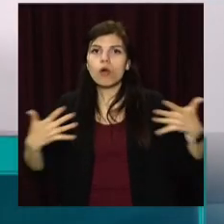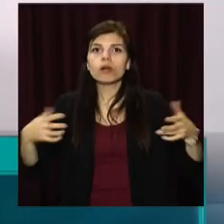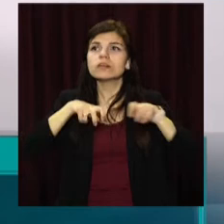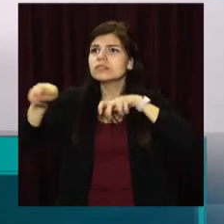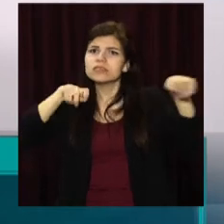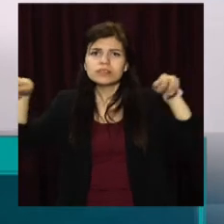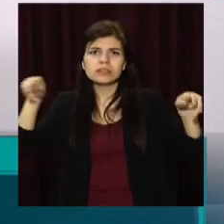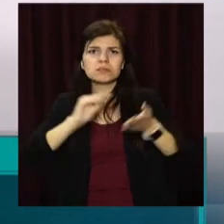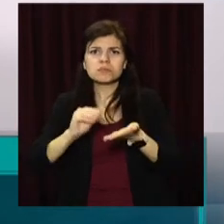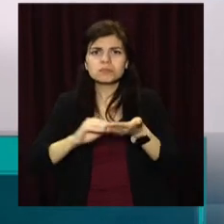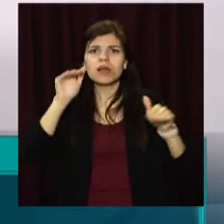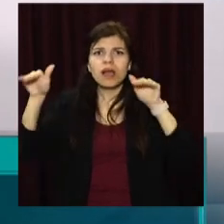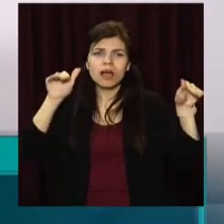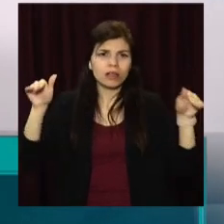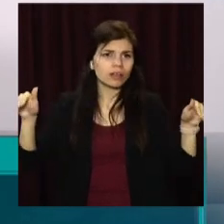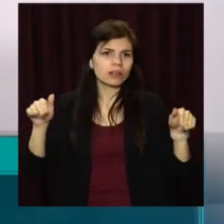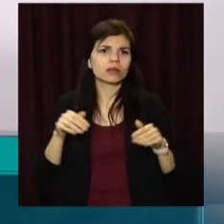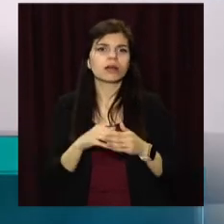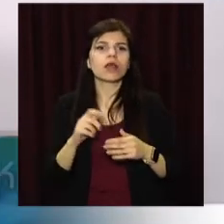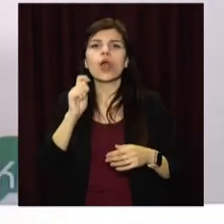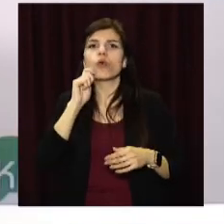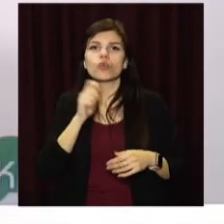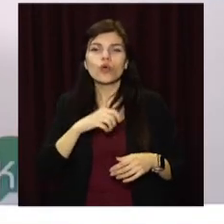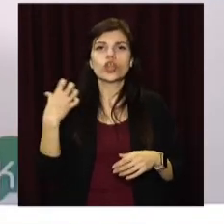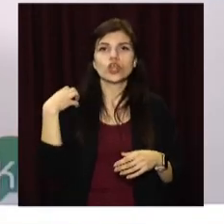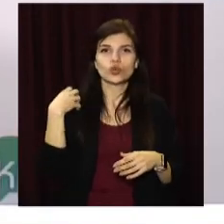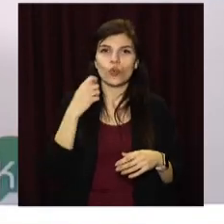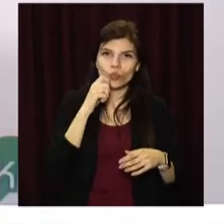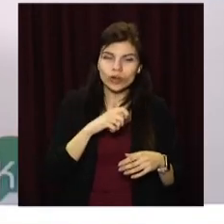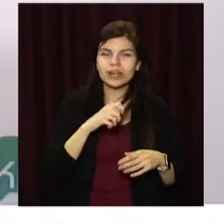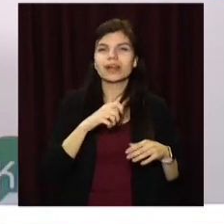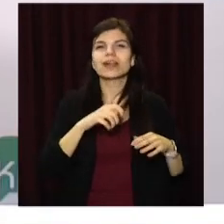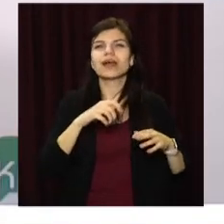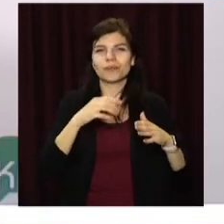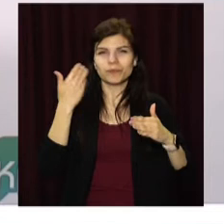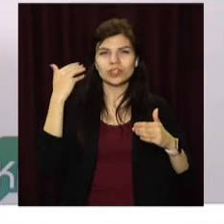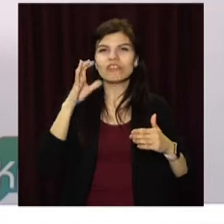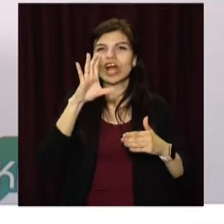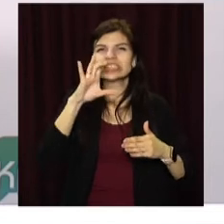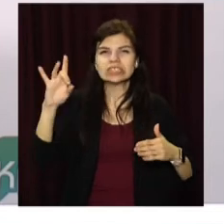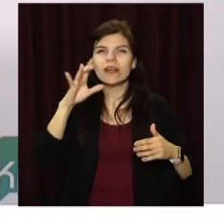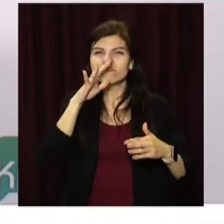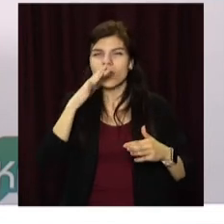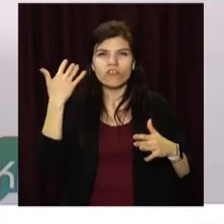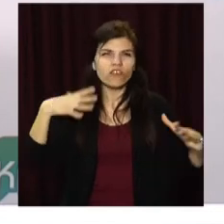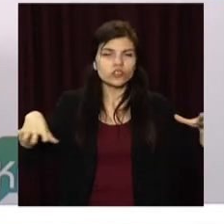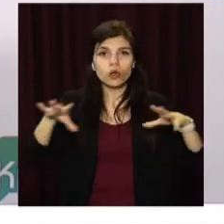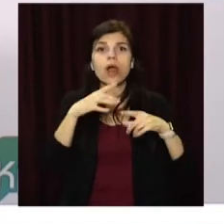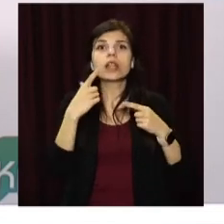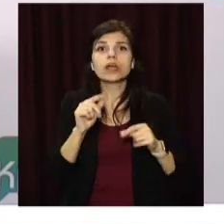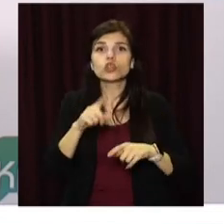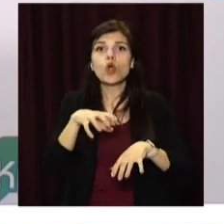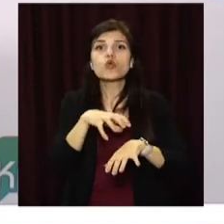влади. І партійного начальства України, партійного начальства тодішнього всього Совєтського Союзу, де навіть